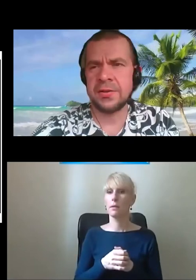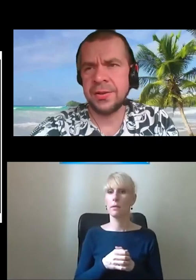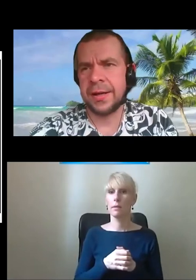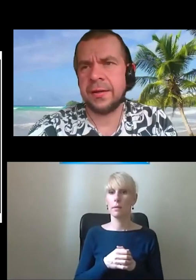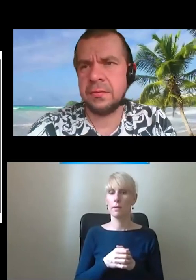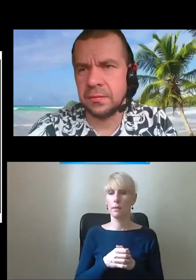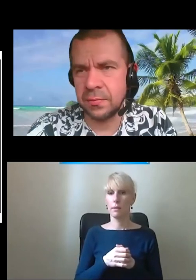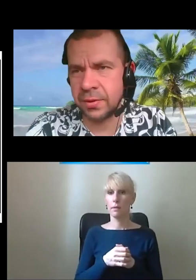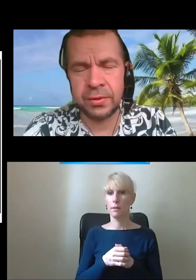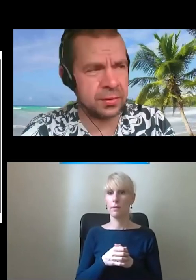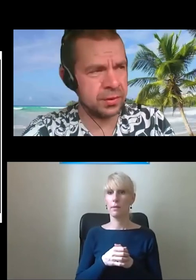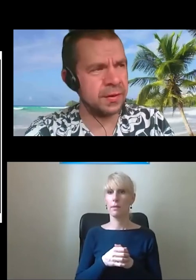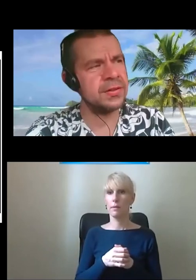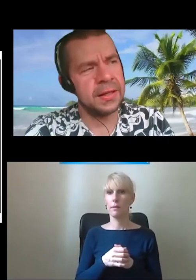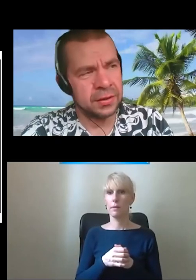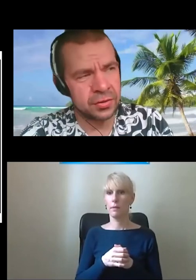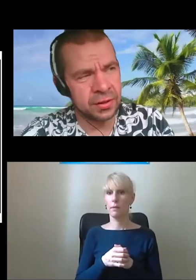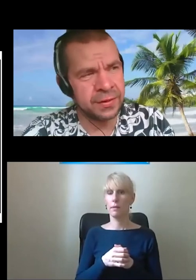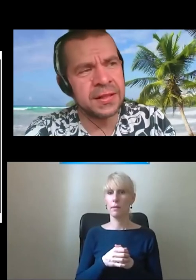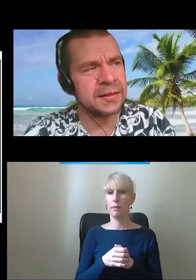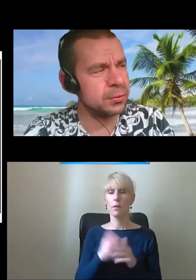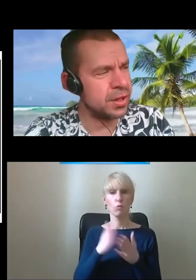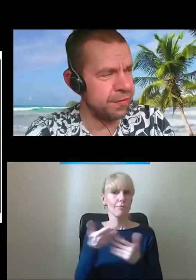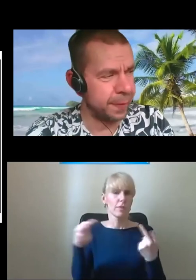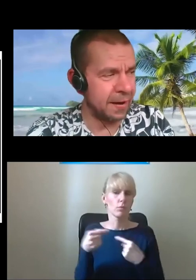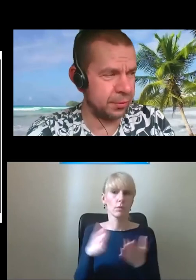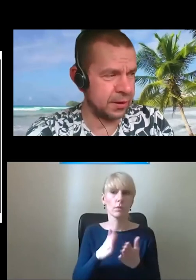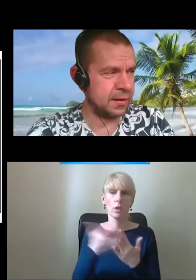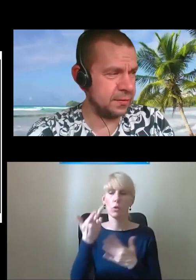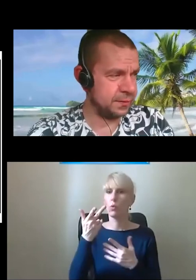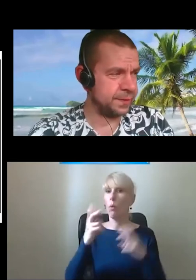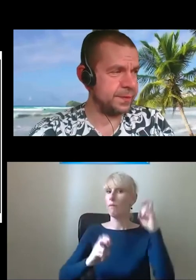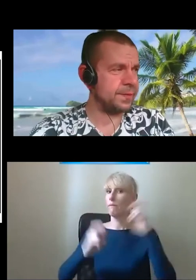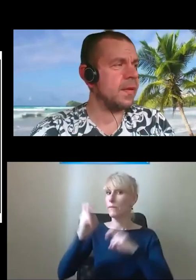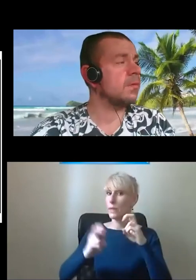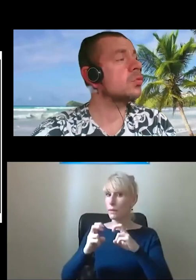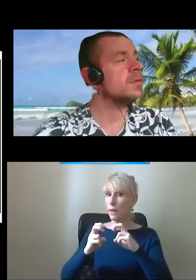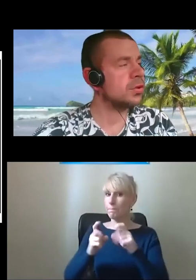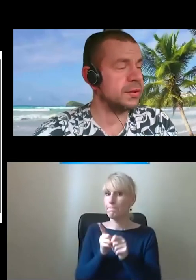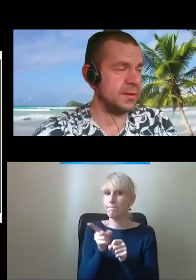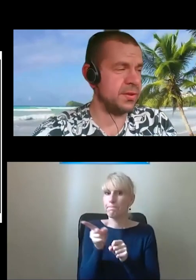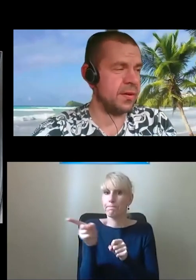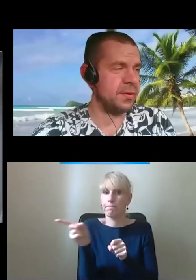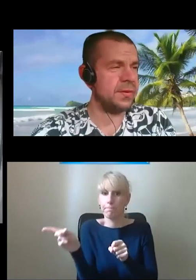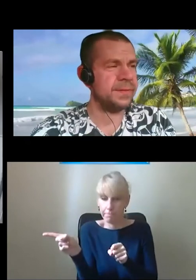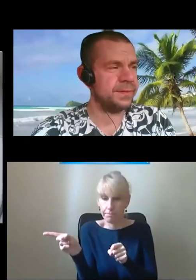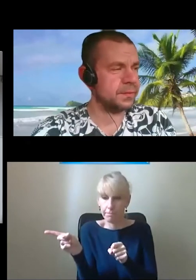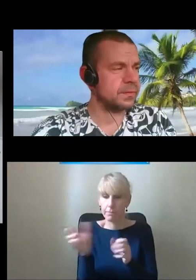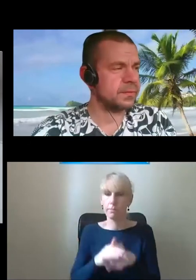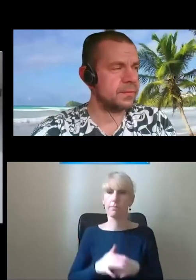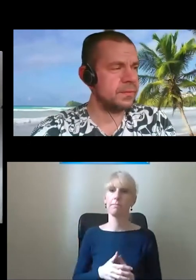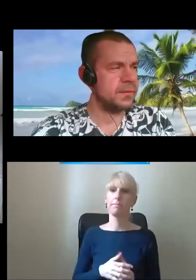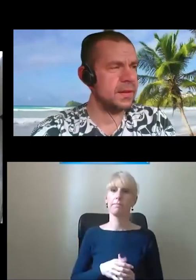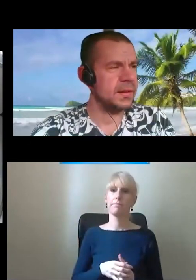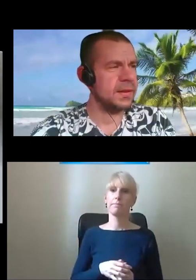czytelna, czy nie, możemy dyskutować, no że winda znajduje się w prawo, tak, bo tu są schody za tymi drzwiami. Winda, no jest,